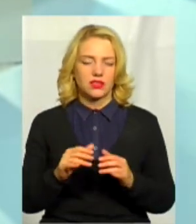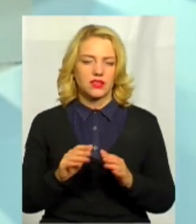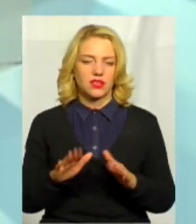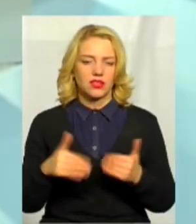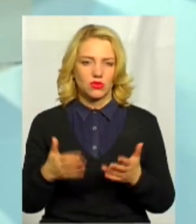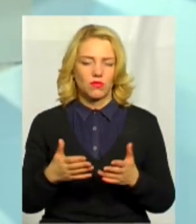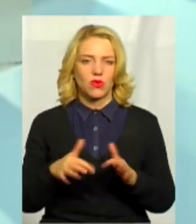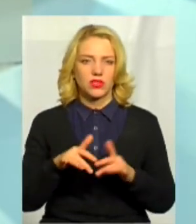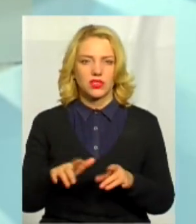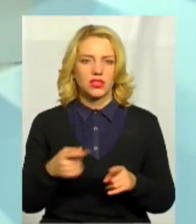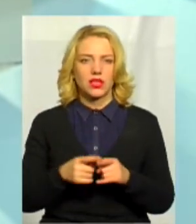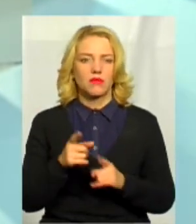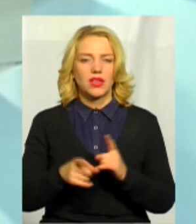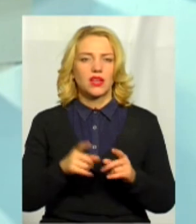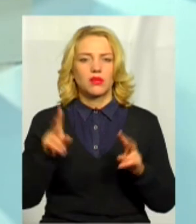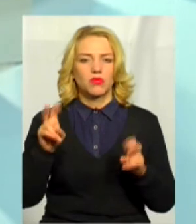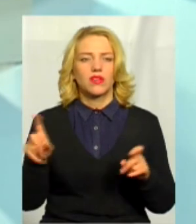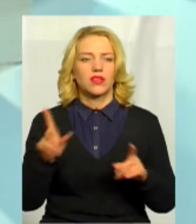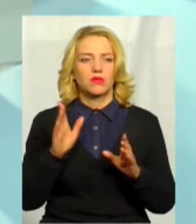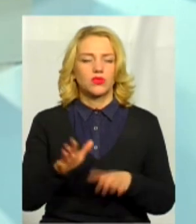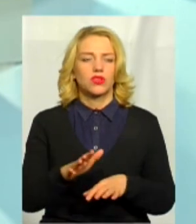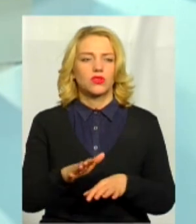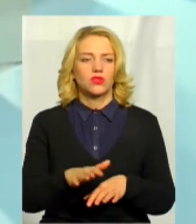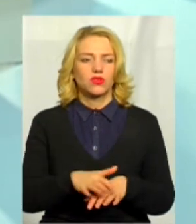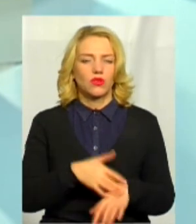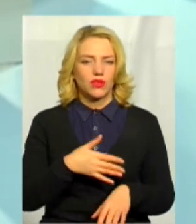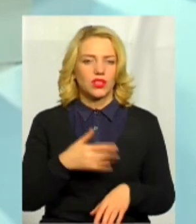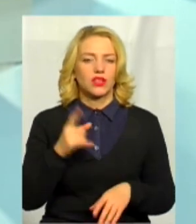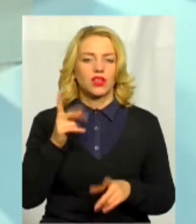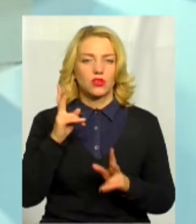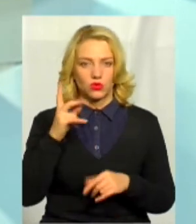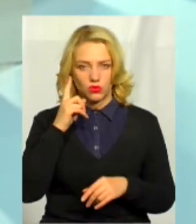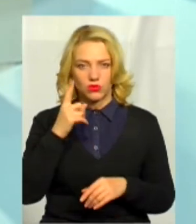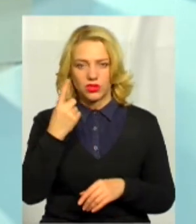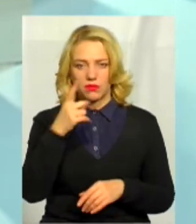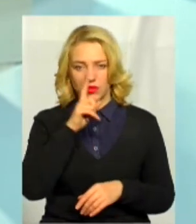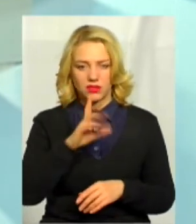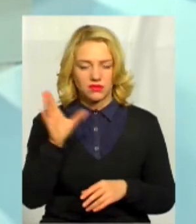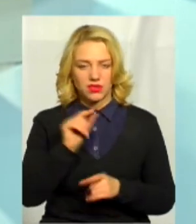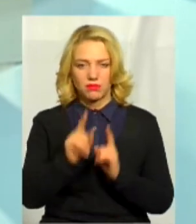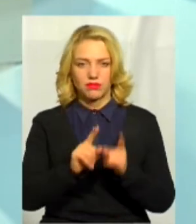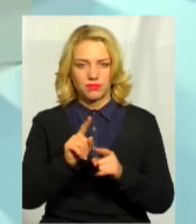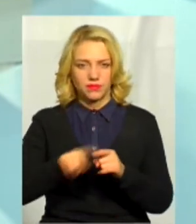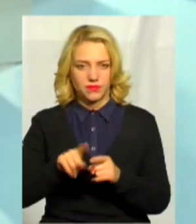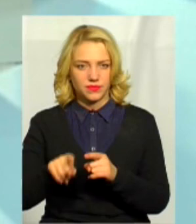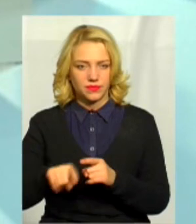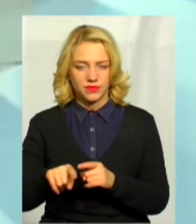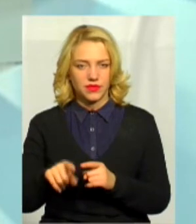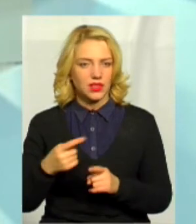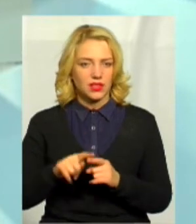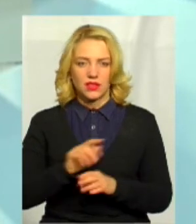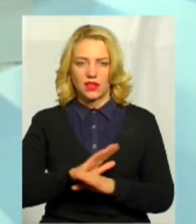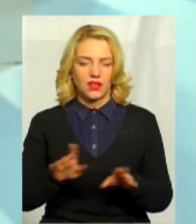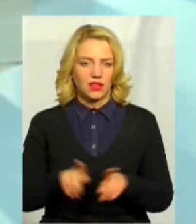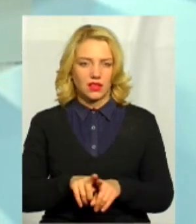переименування, який теж буде дуже довгий. І тому, як хтось вже думає, що за місяць це має бути все переименованою, то це